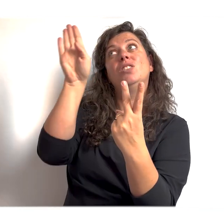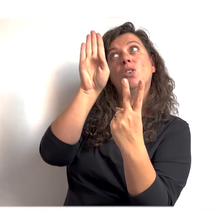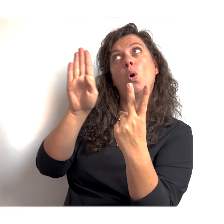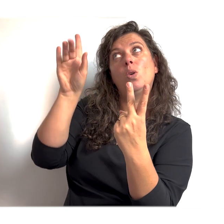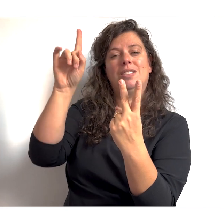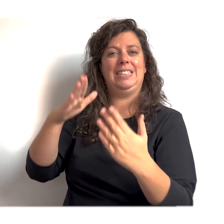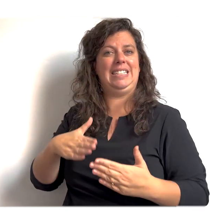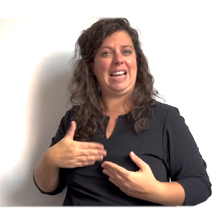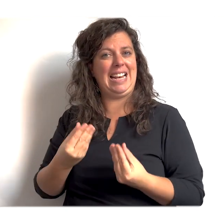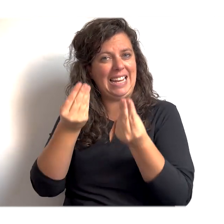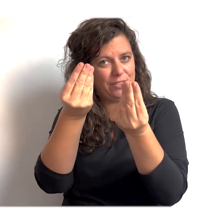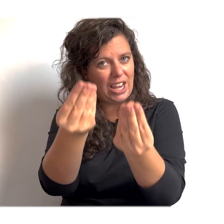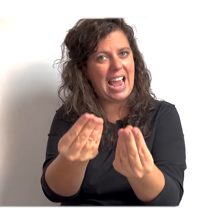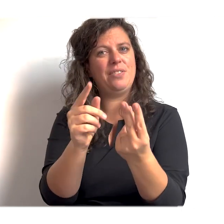geeft.